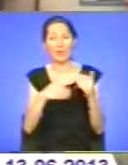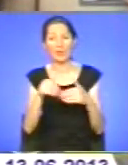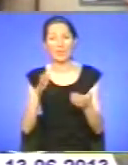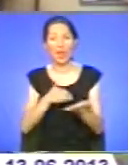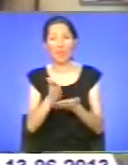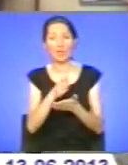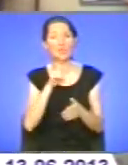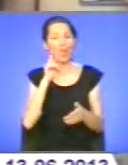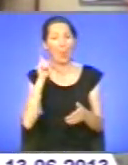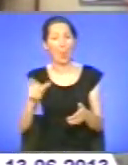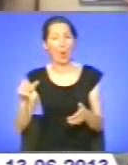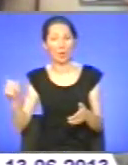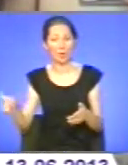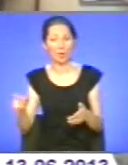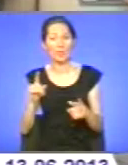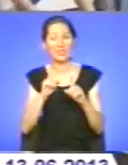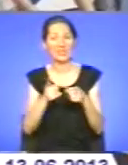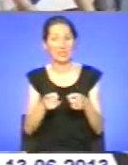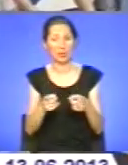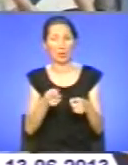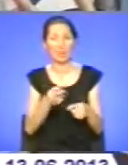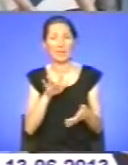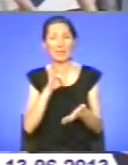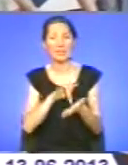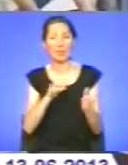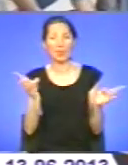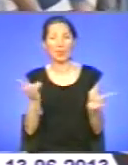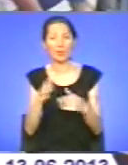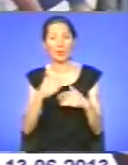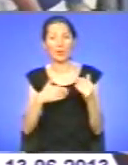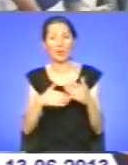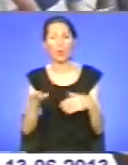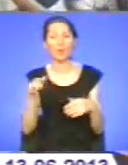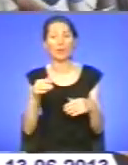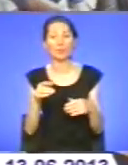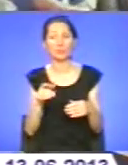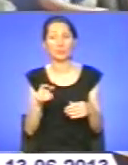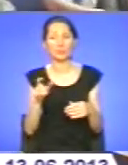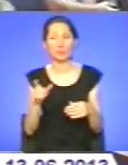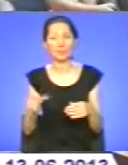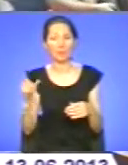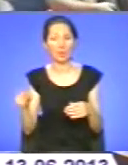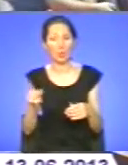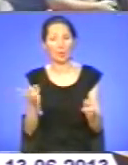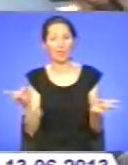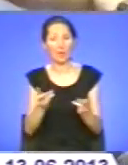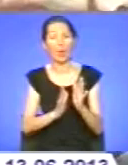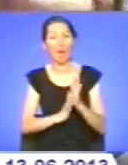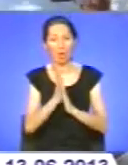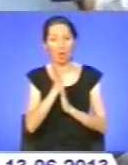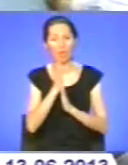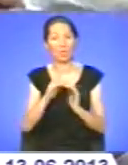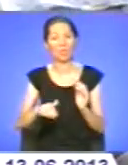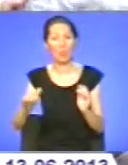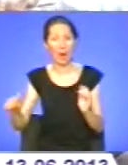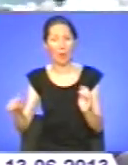молоді. І дійсно, в центру потрібні кваліфіковані кадри. Тому, мабуть, їх треба ростити з малку.